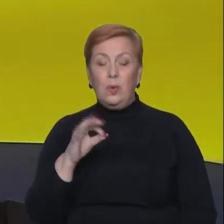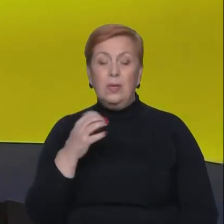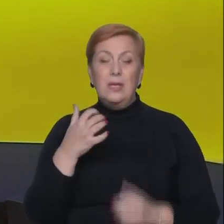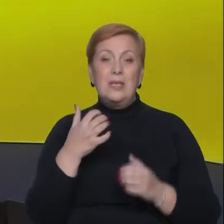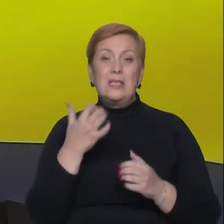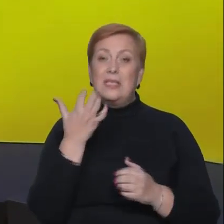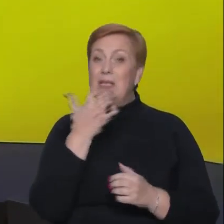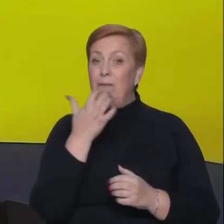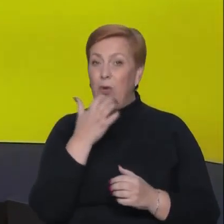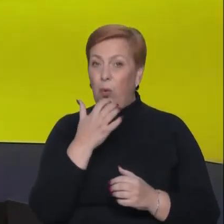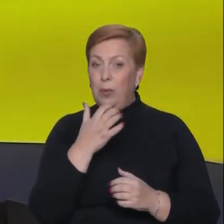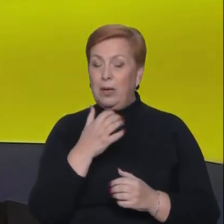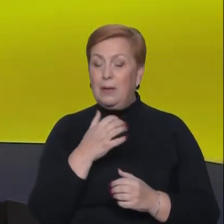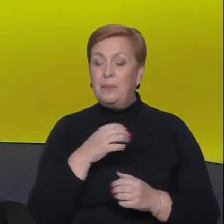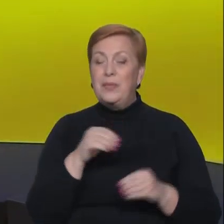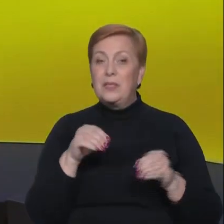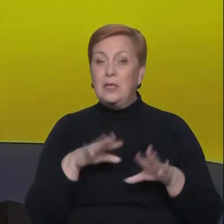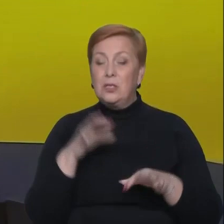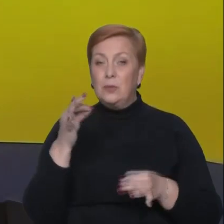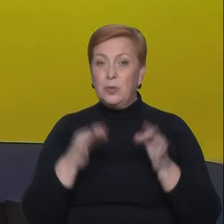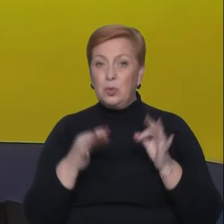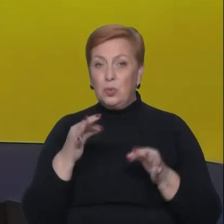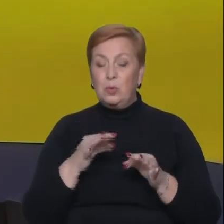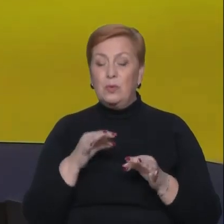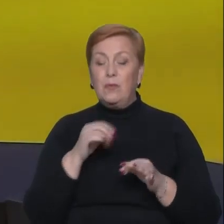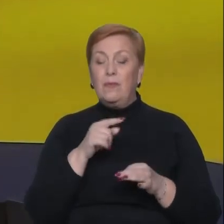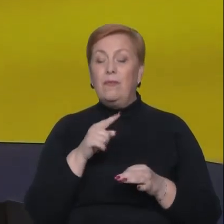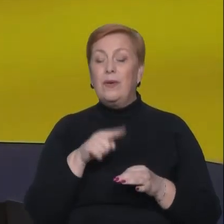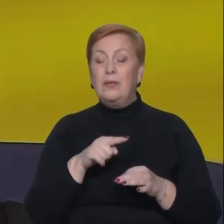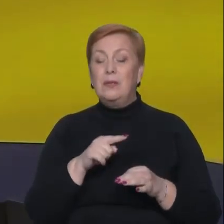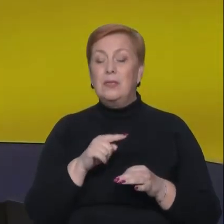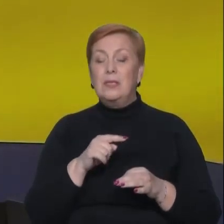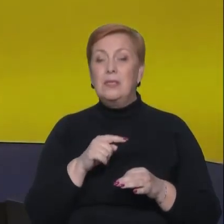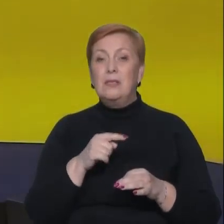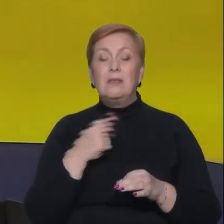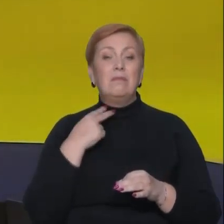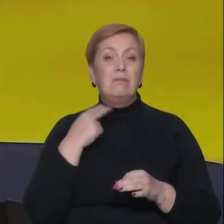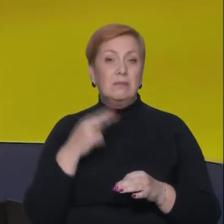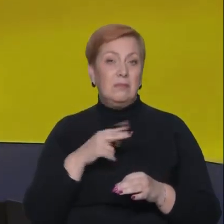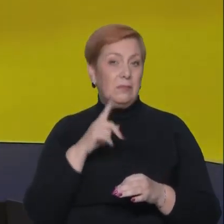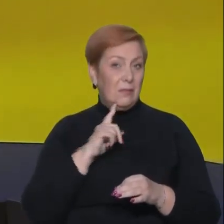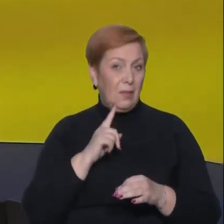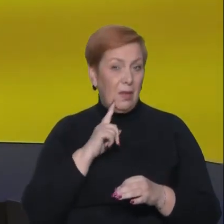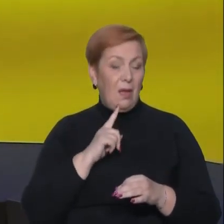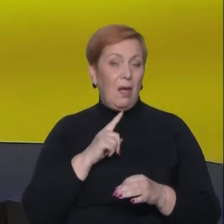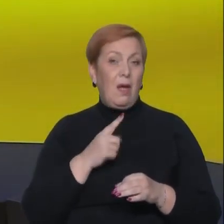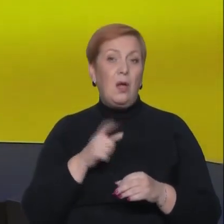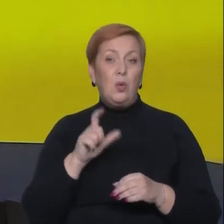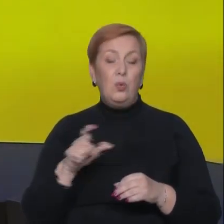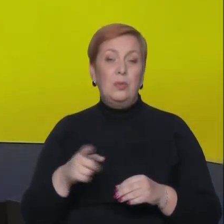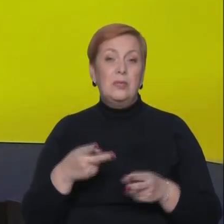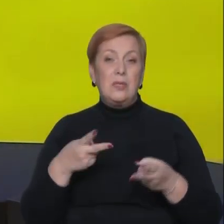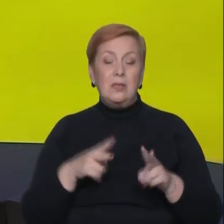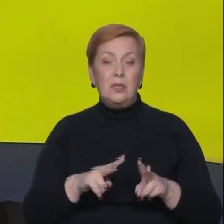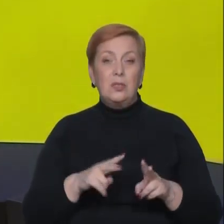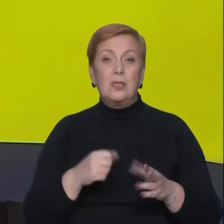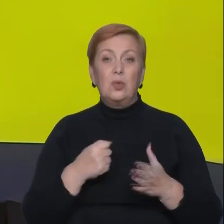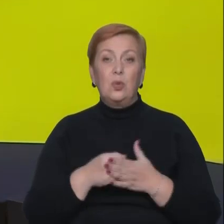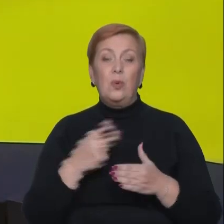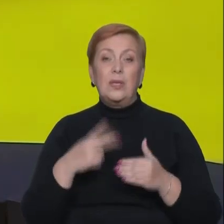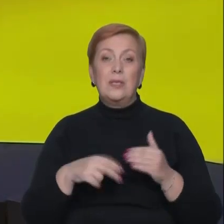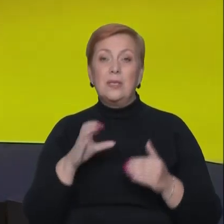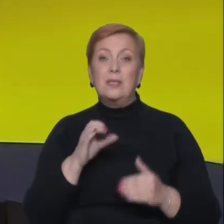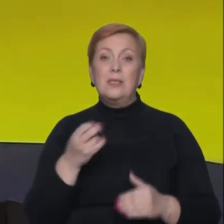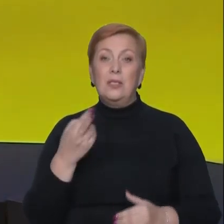підконтрольного Росії, в ізоляторі вони залишаться до кінця січня. Як живуть їхні родини та що розповідають про